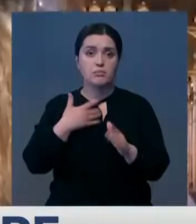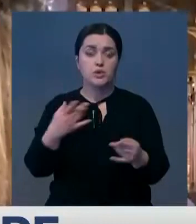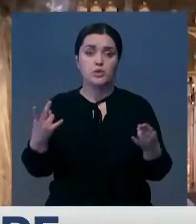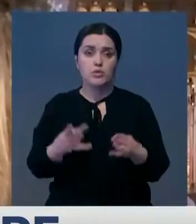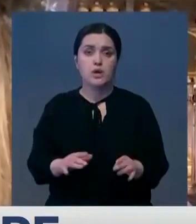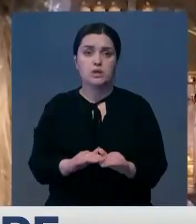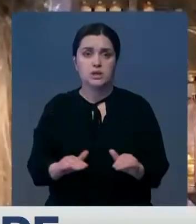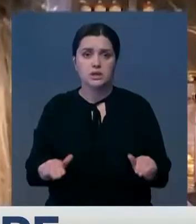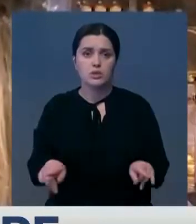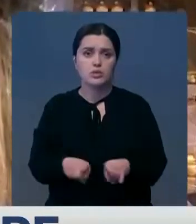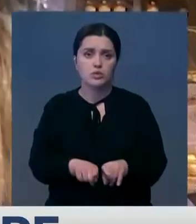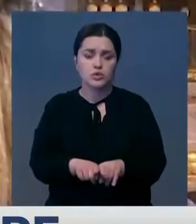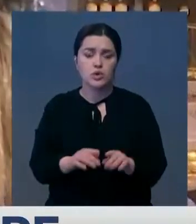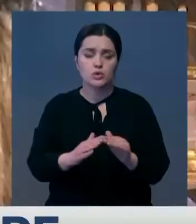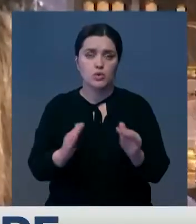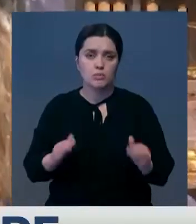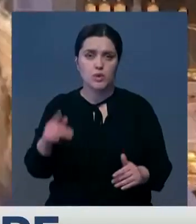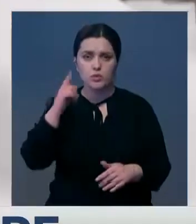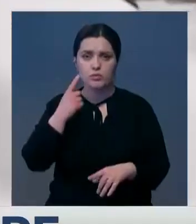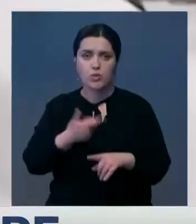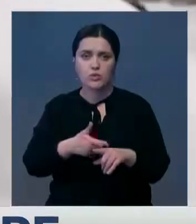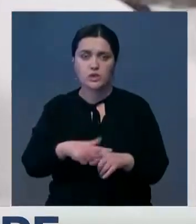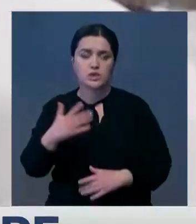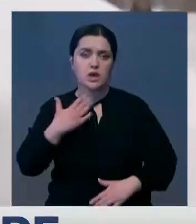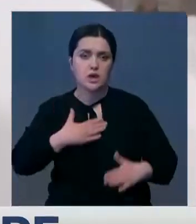Дети тоже сейчас дома и, думаю, тоже очень рады.